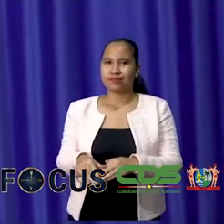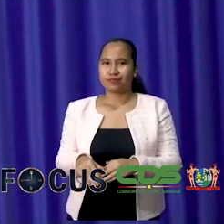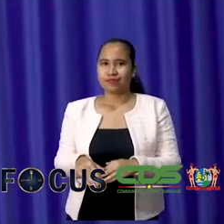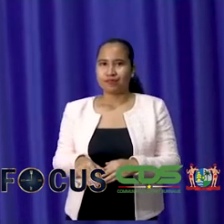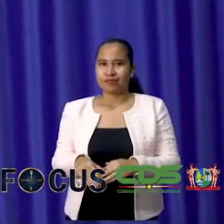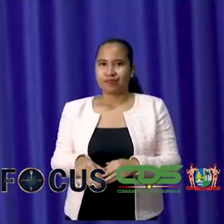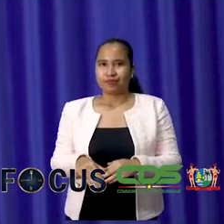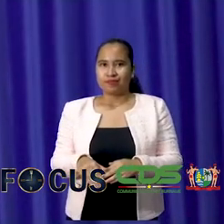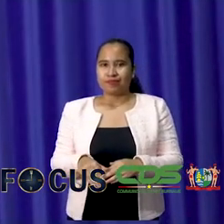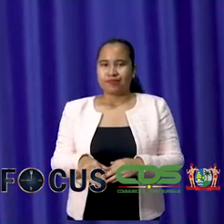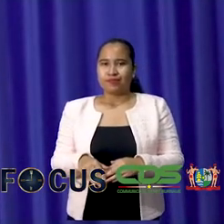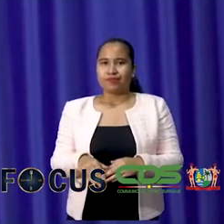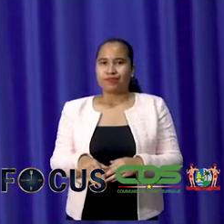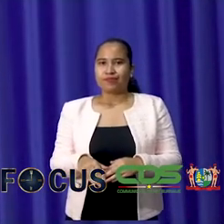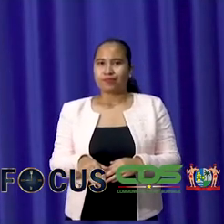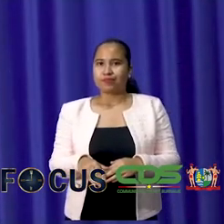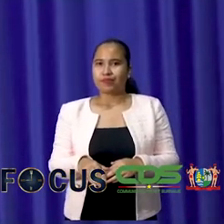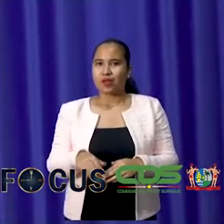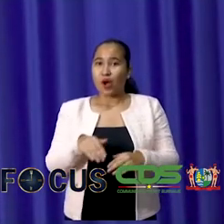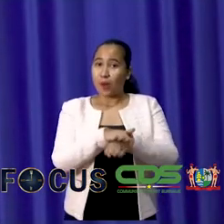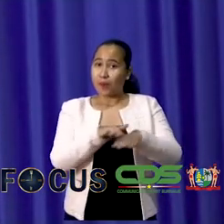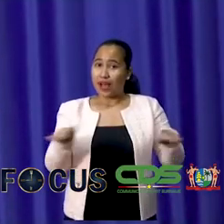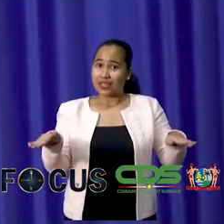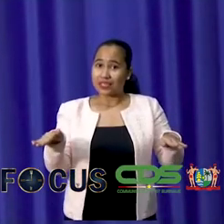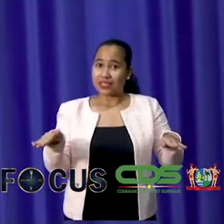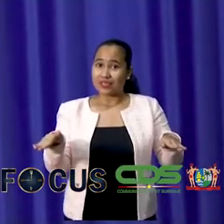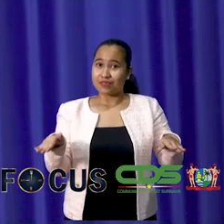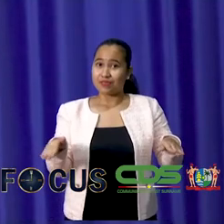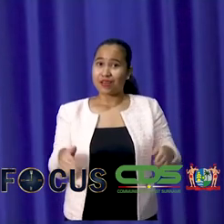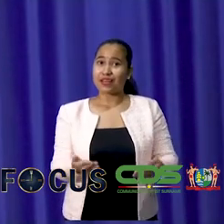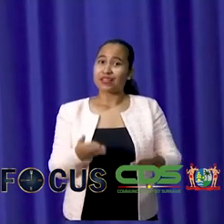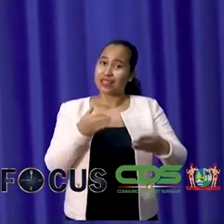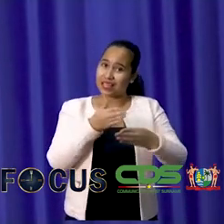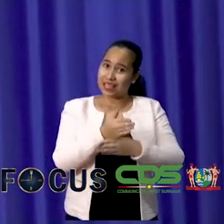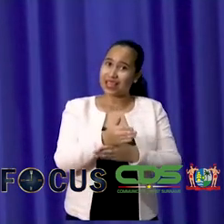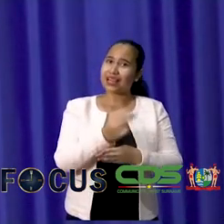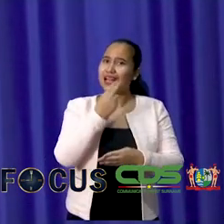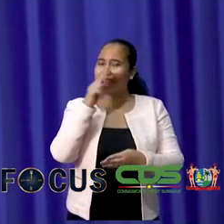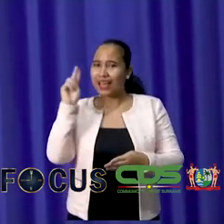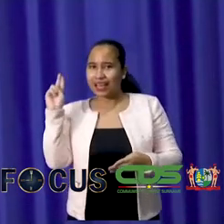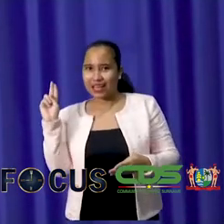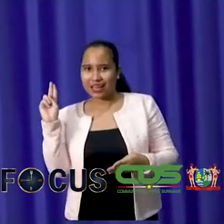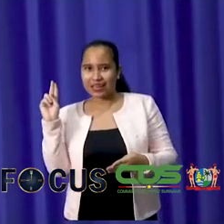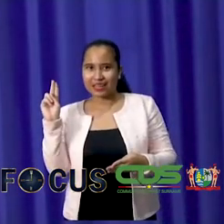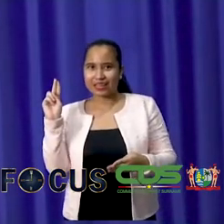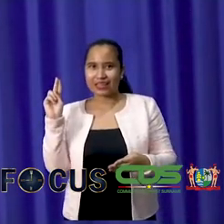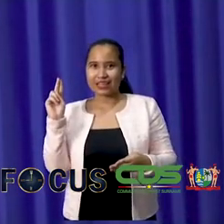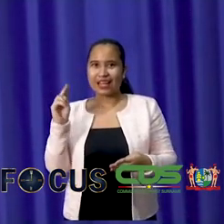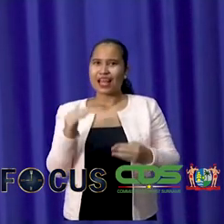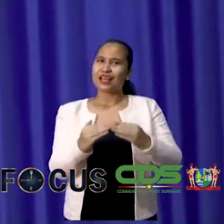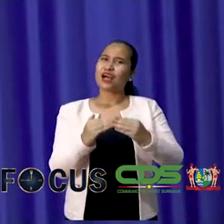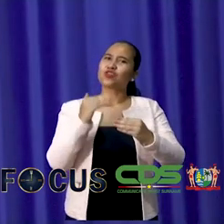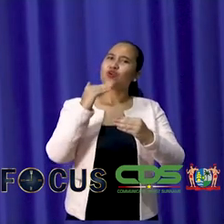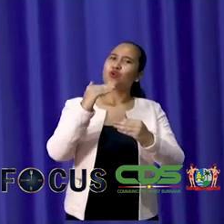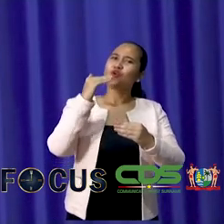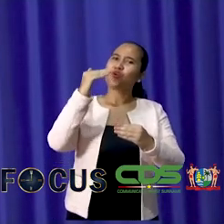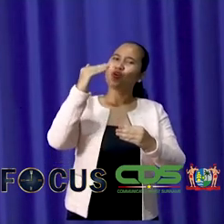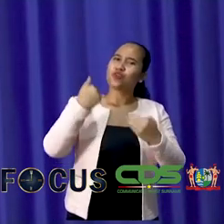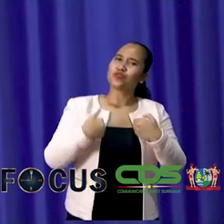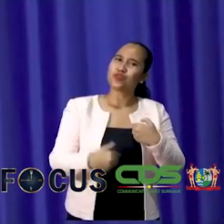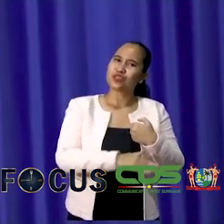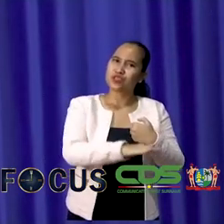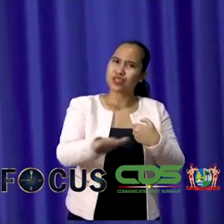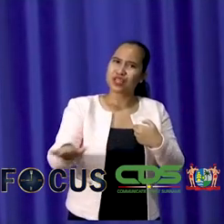verkiezingsproces op basis van democratische grondslagen. Dat bevordert het maatschappelijk draagvlak en de